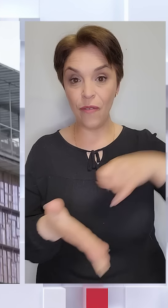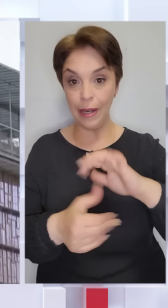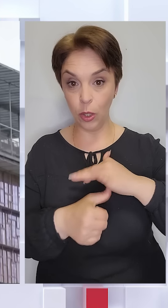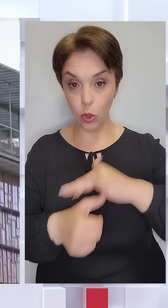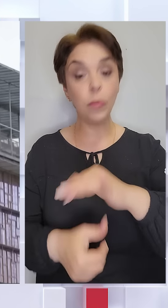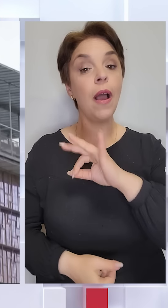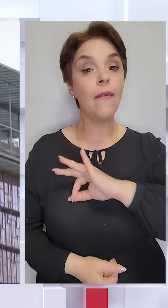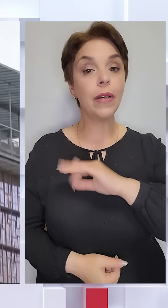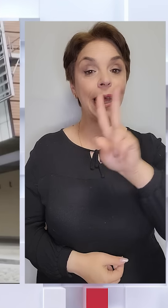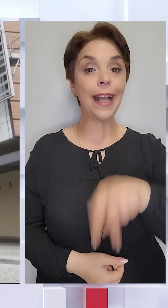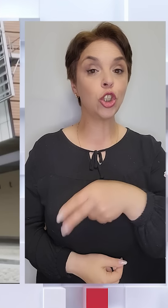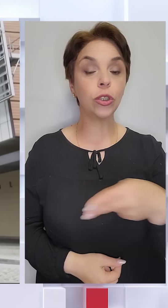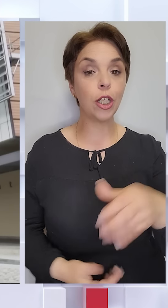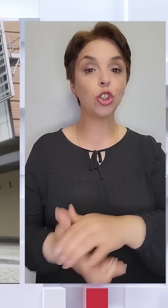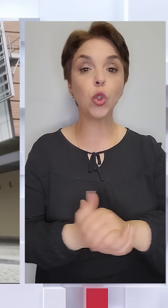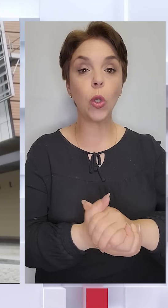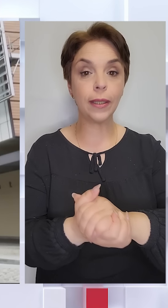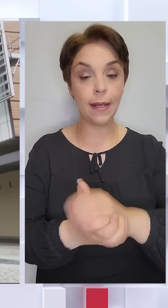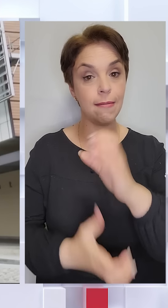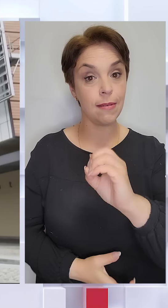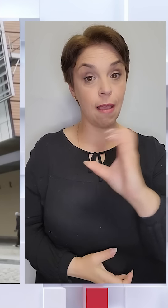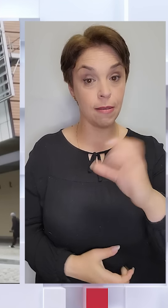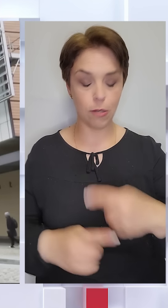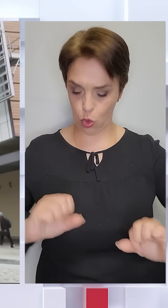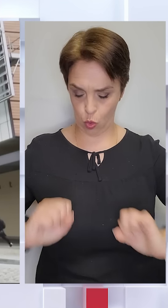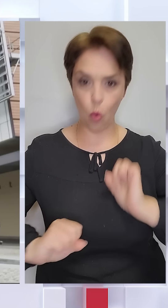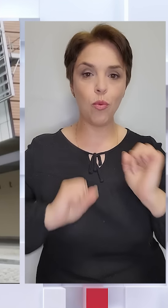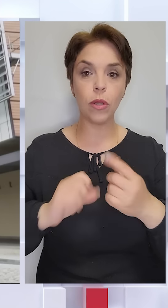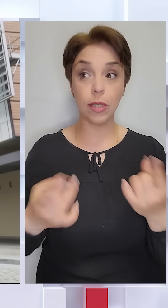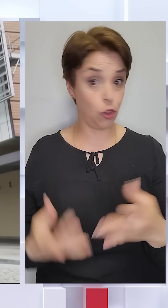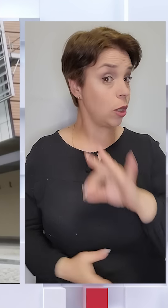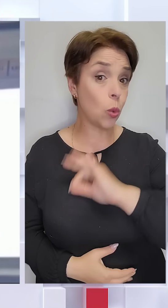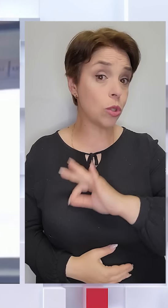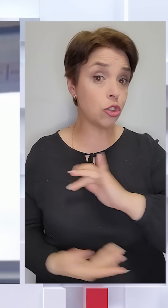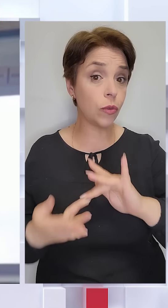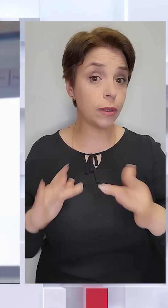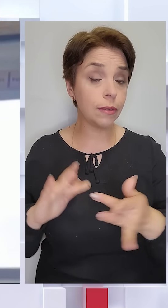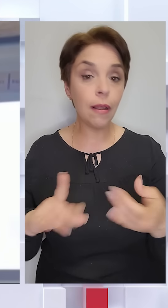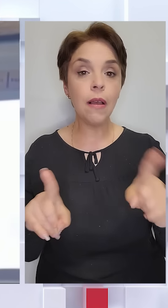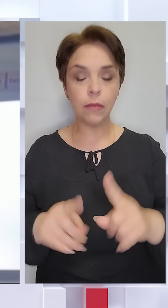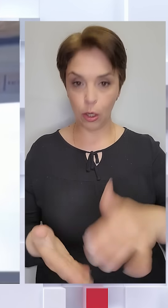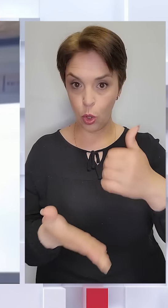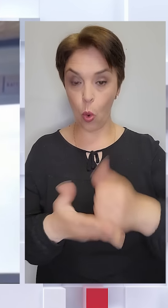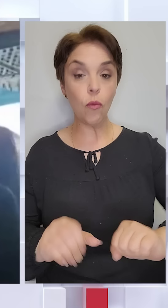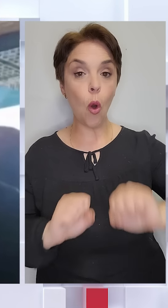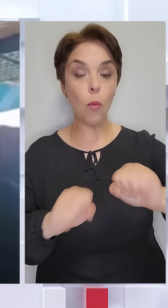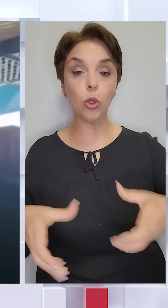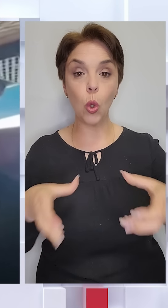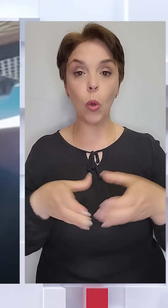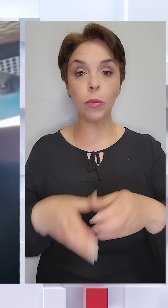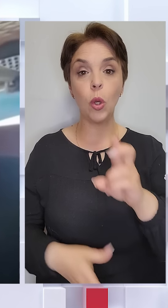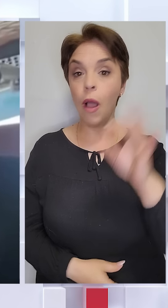використав хештег «Солідарність ЄС». І це обурило як звичайних користувачів мережі, так і голову оборонного комітету